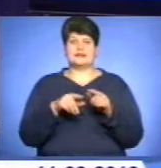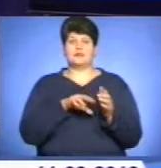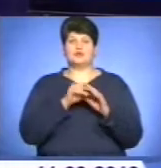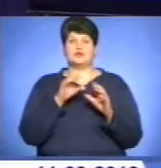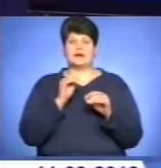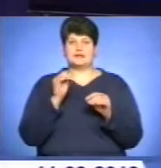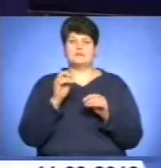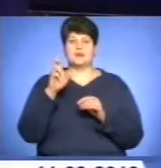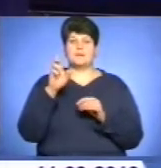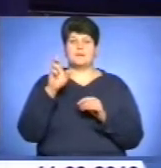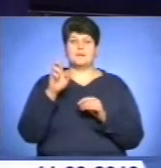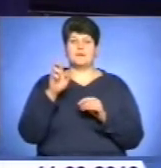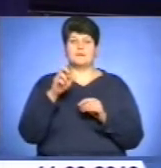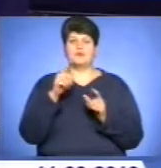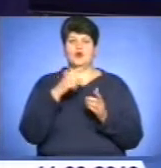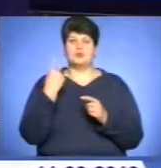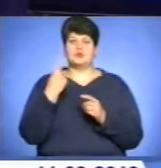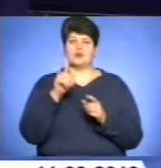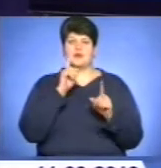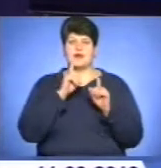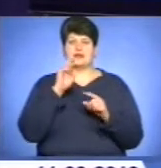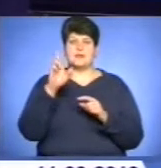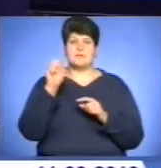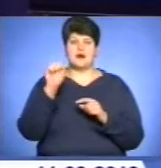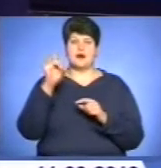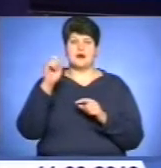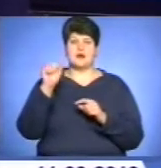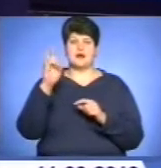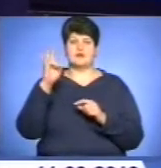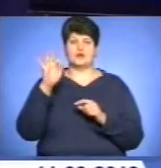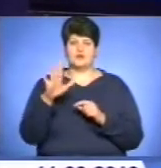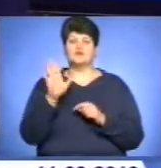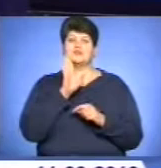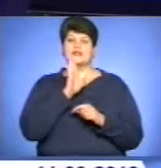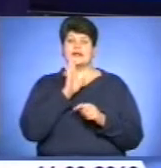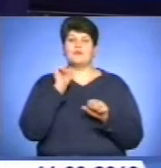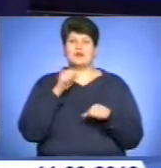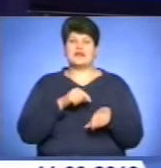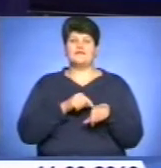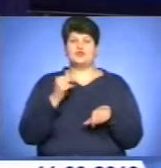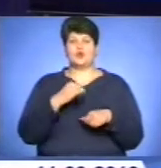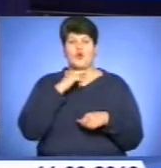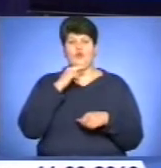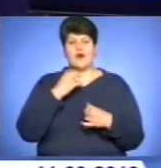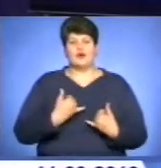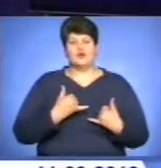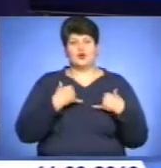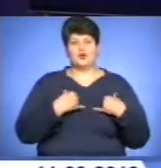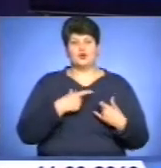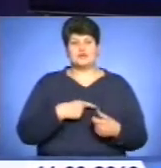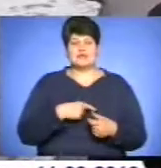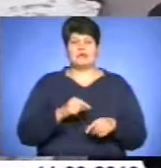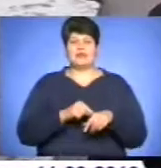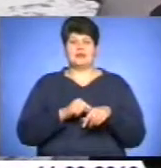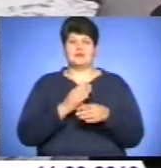Костянтин Баранов каже, що основна мета такої акції – аби жінки відчули увагу до себе і отримали святковий настрій.